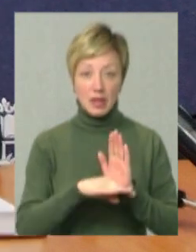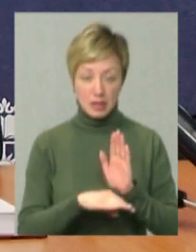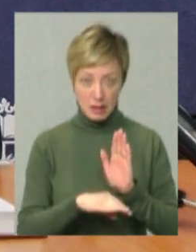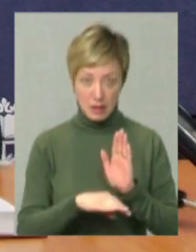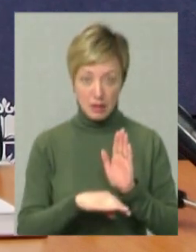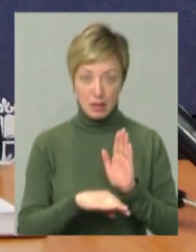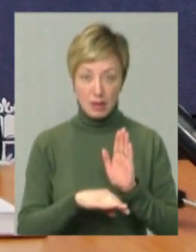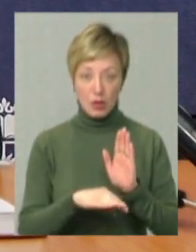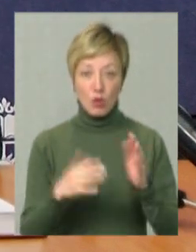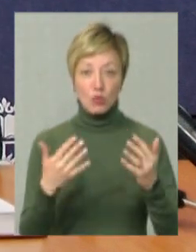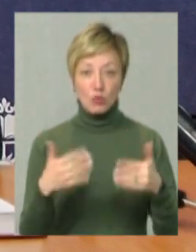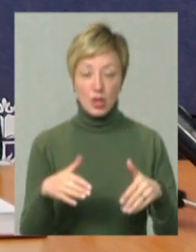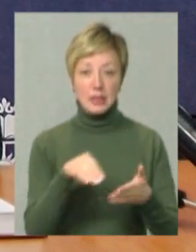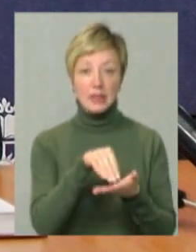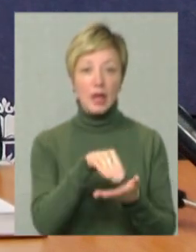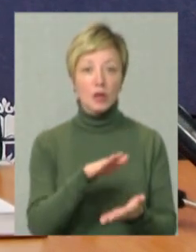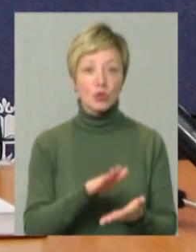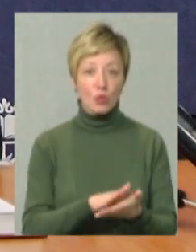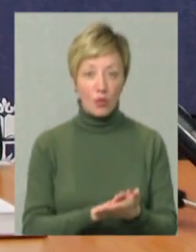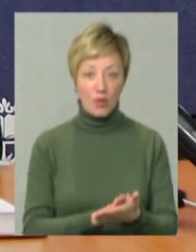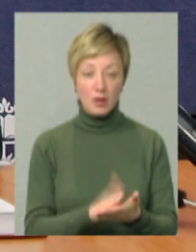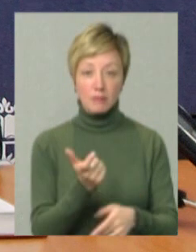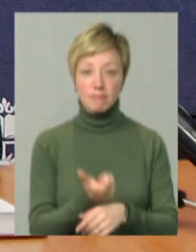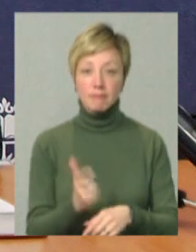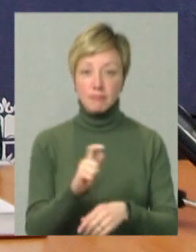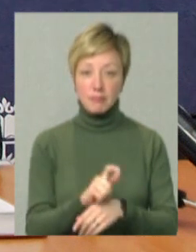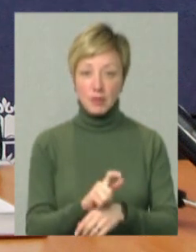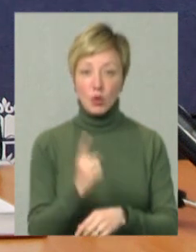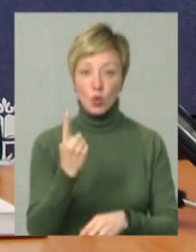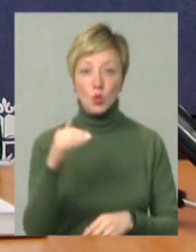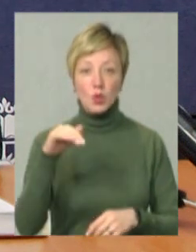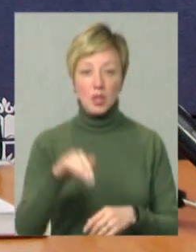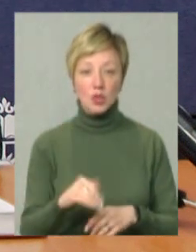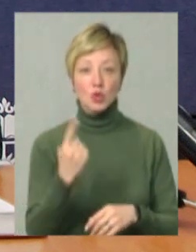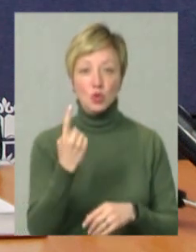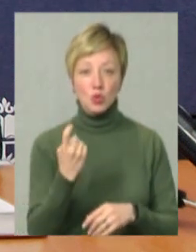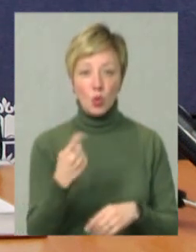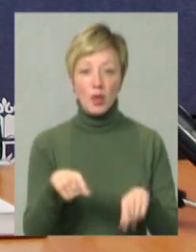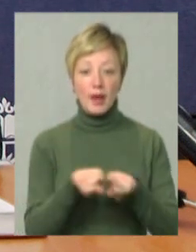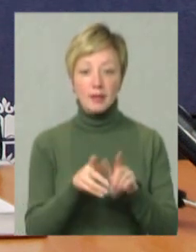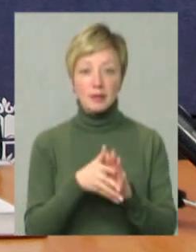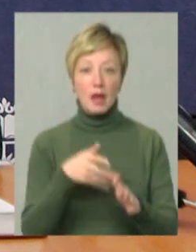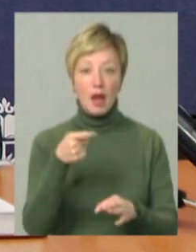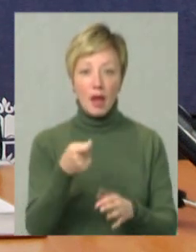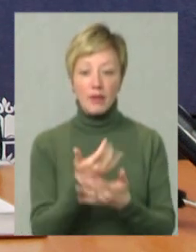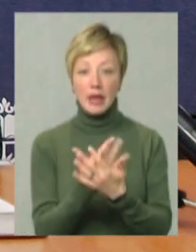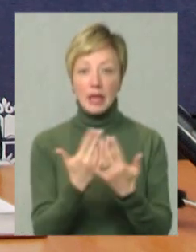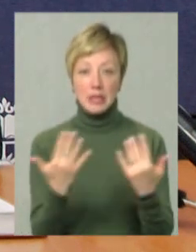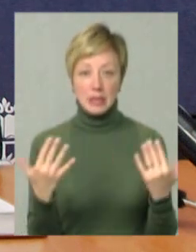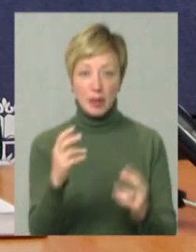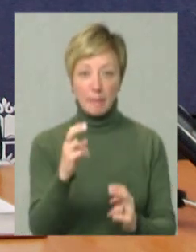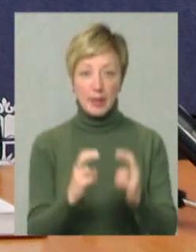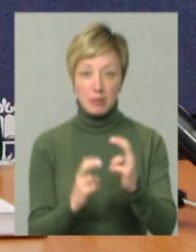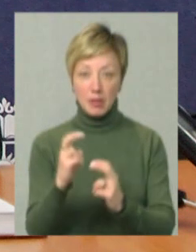єдиному вже зареєстровано понад 1100 таких заявок від різних